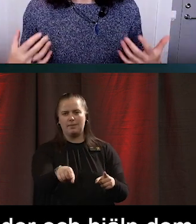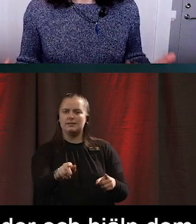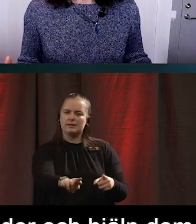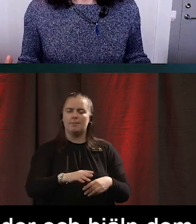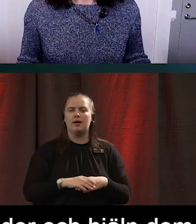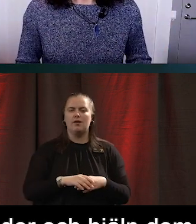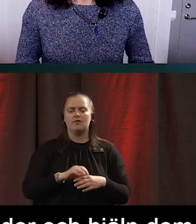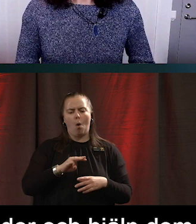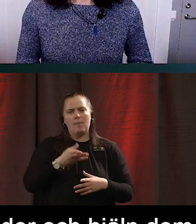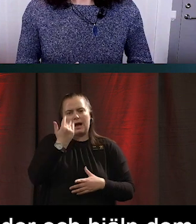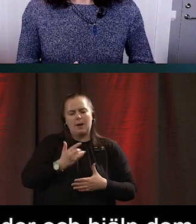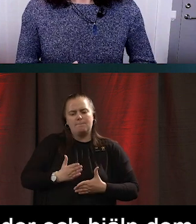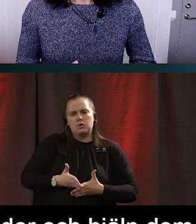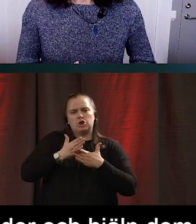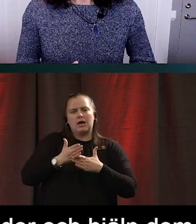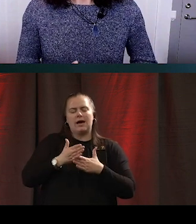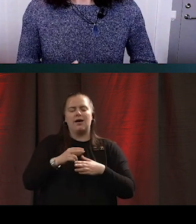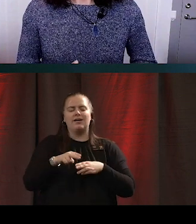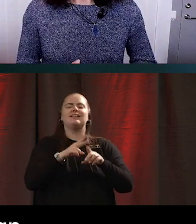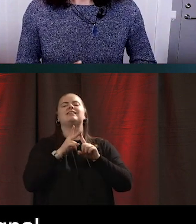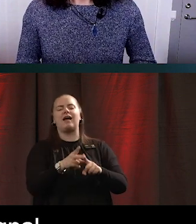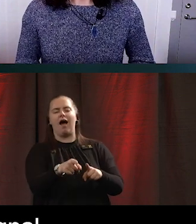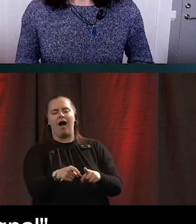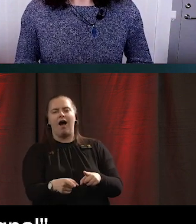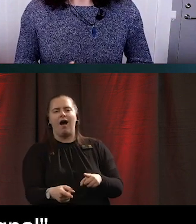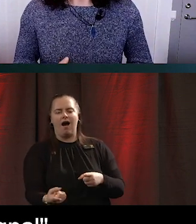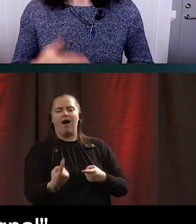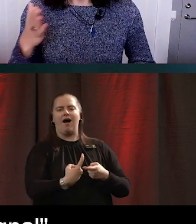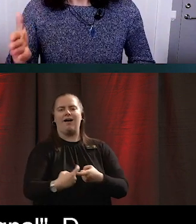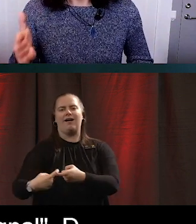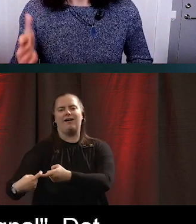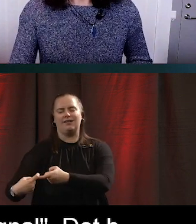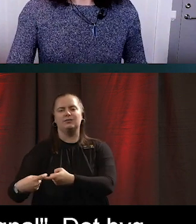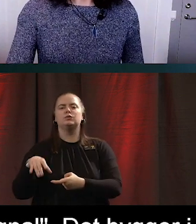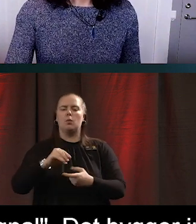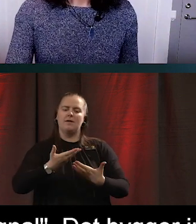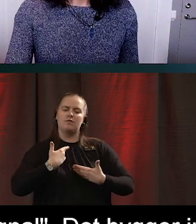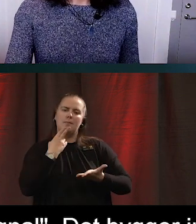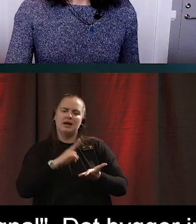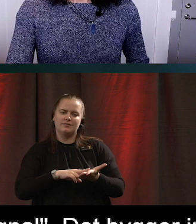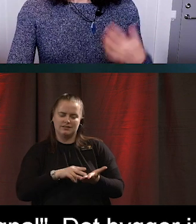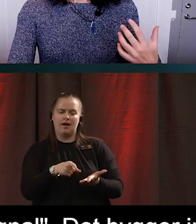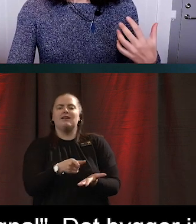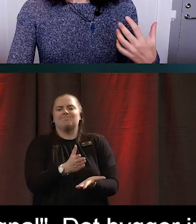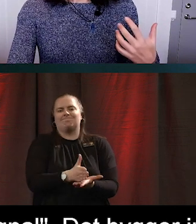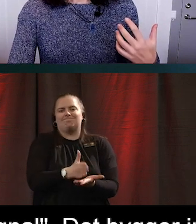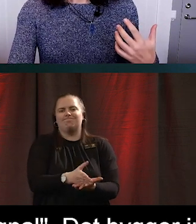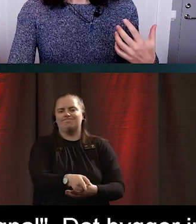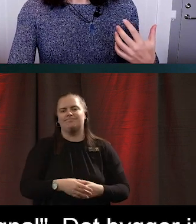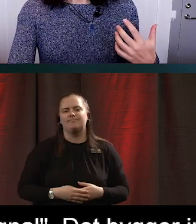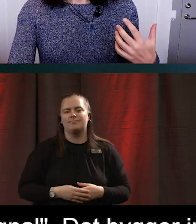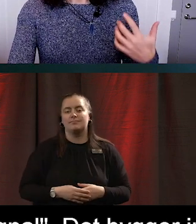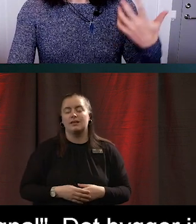igenkänningståndanförmågan bygger på att man får bekräftelse på att det där stämmer. Förklara vad